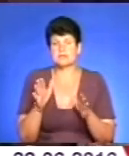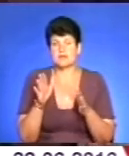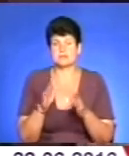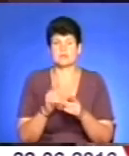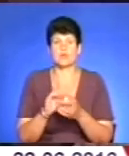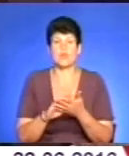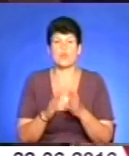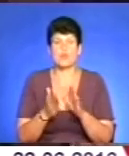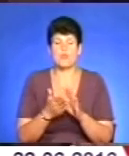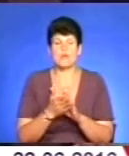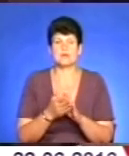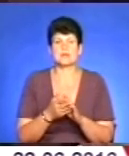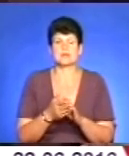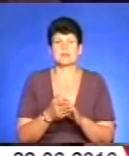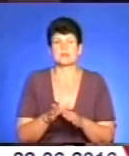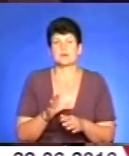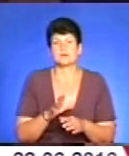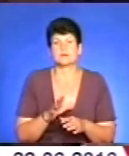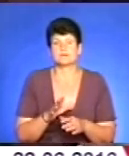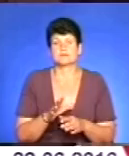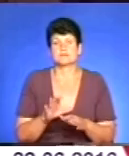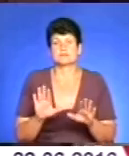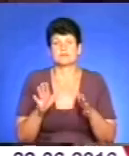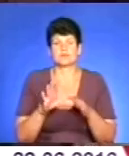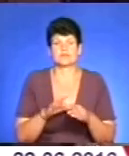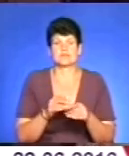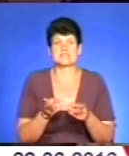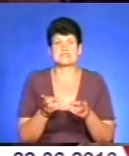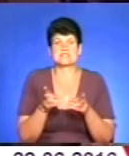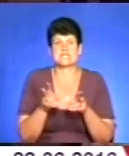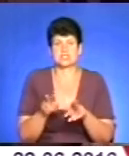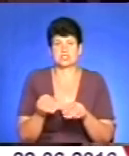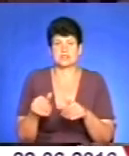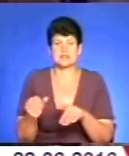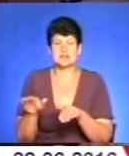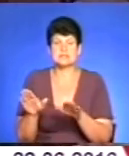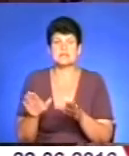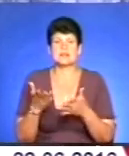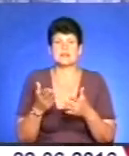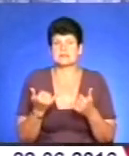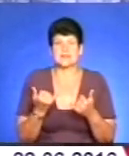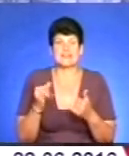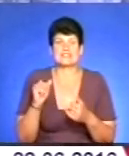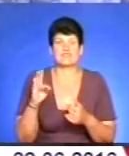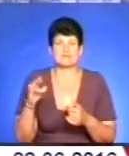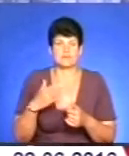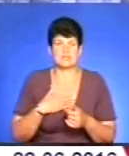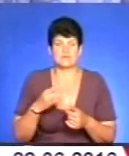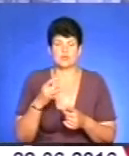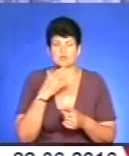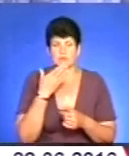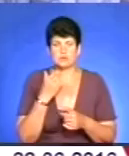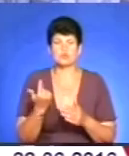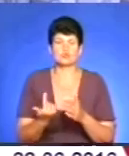умови, які привели до того, що вони змушені були залишити наш рівень. І вступилися на сьогоднішній день, іноземних інвесторів в районі немає. Для того, аби знову